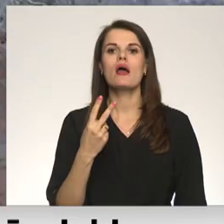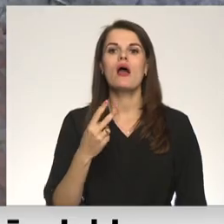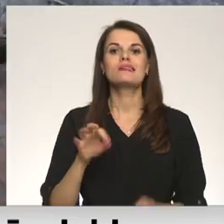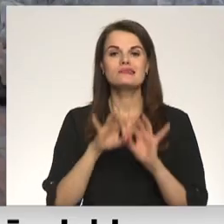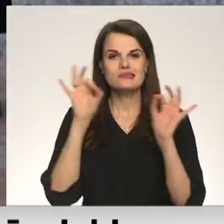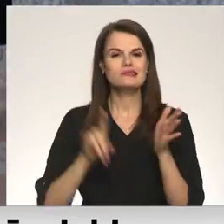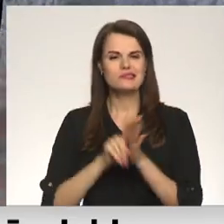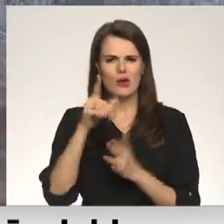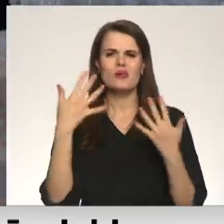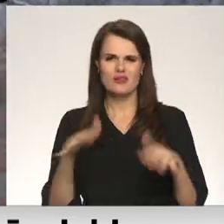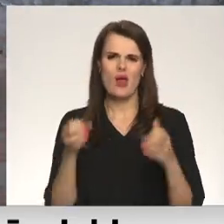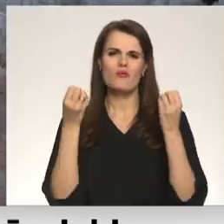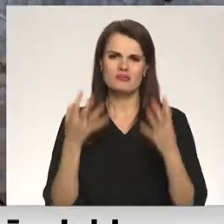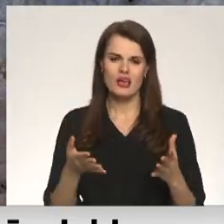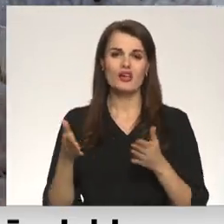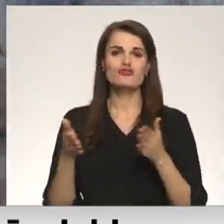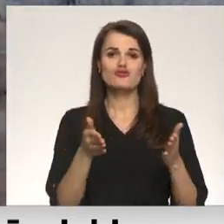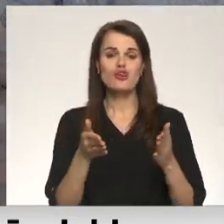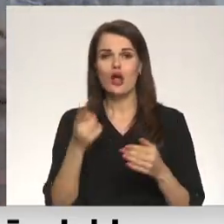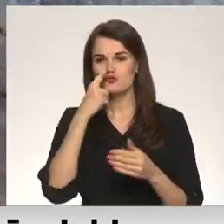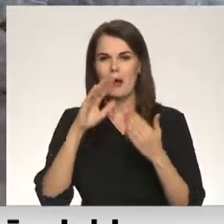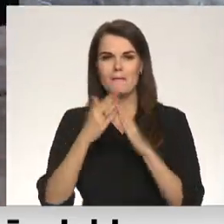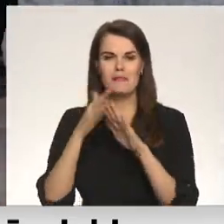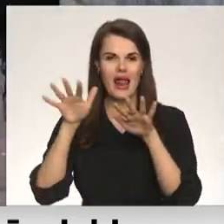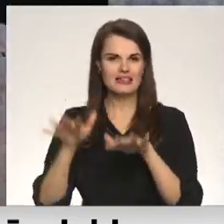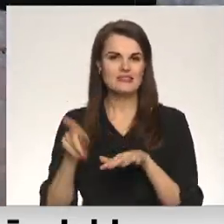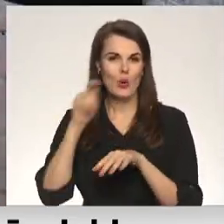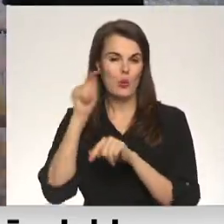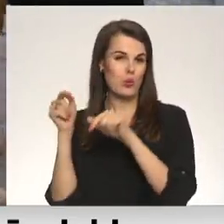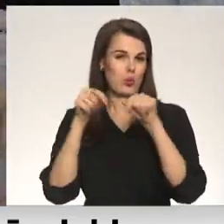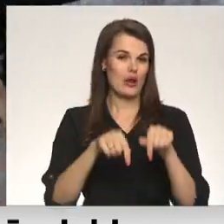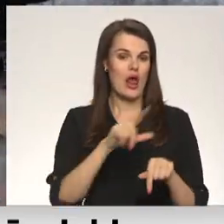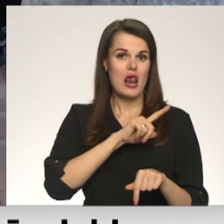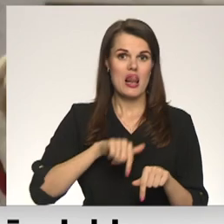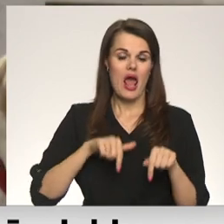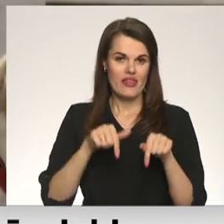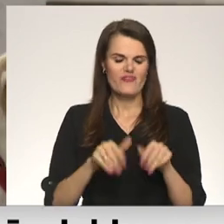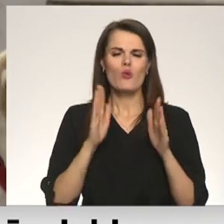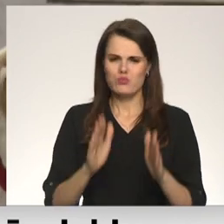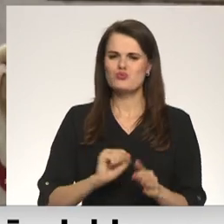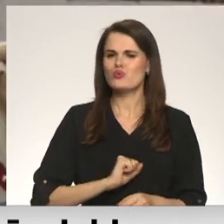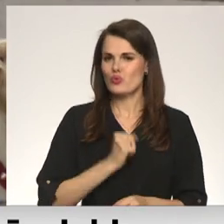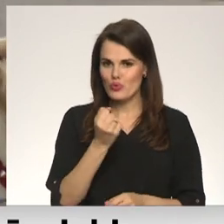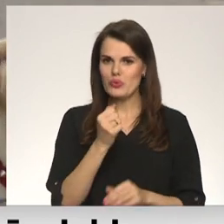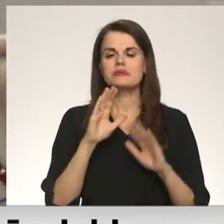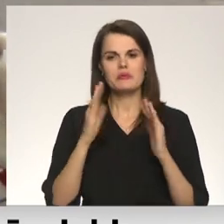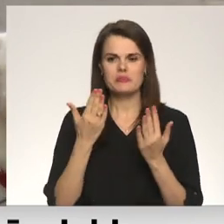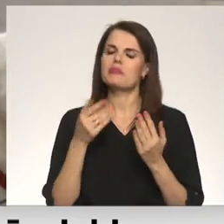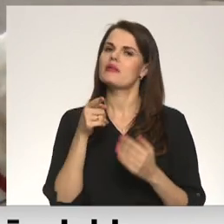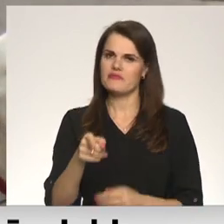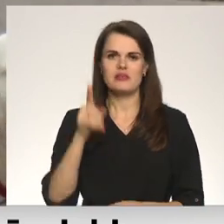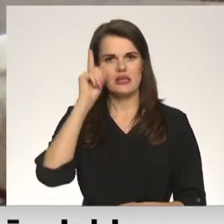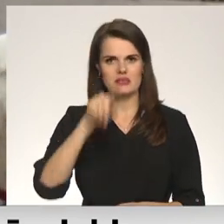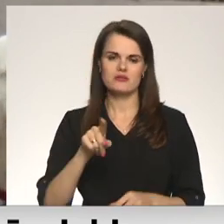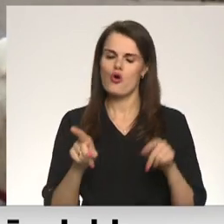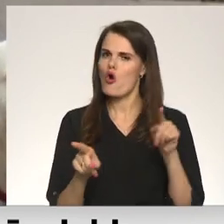sākotnēji bija skaidrs, ka ceļš no dzimtās pilsētas kramators, kas uz Latviju būs garš un grūts, Vladislava nemirkli nešaubījās,